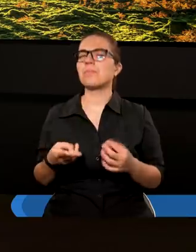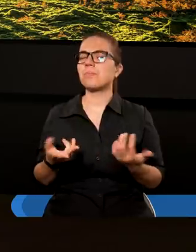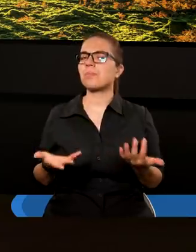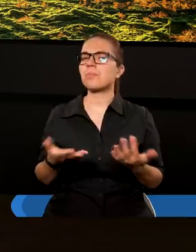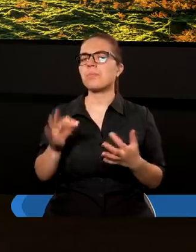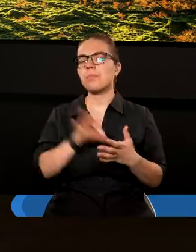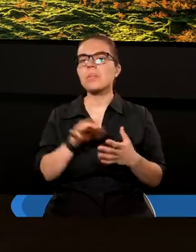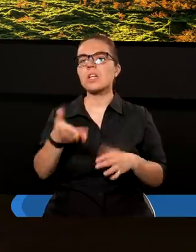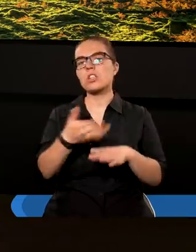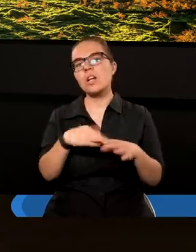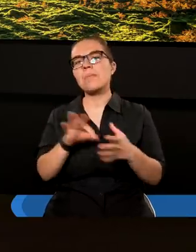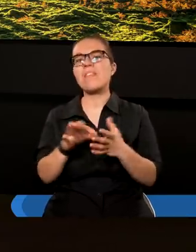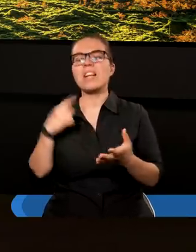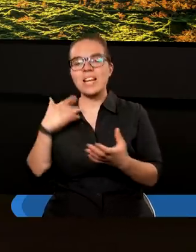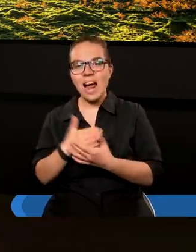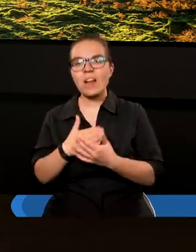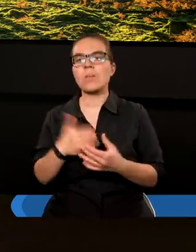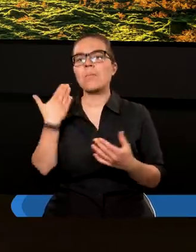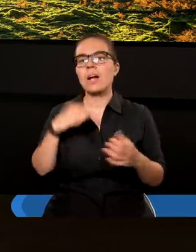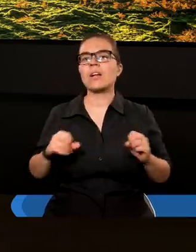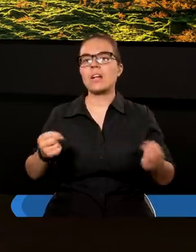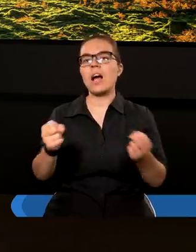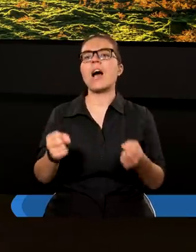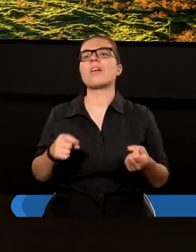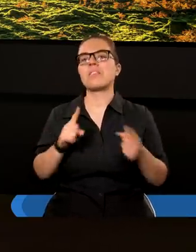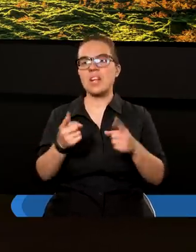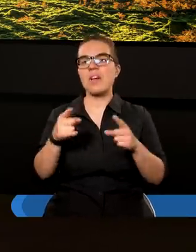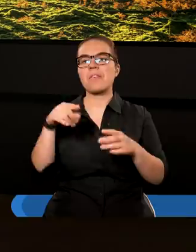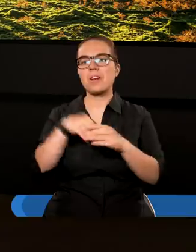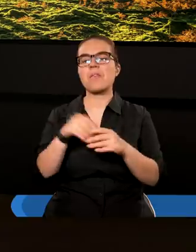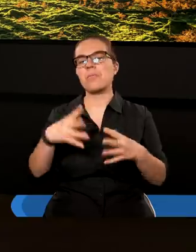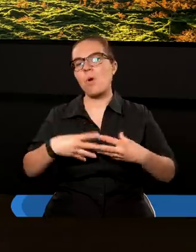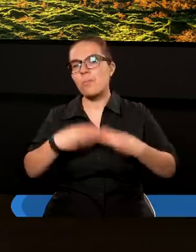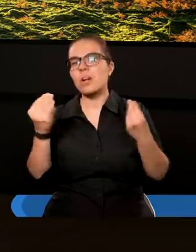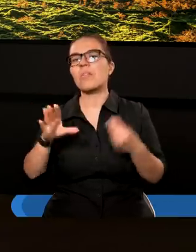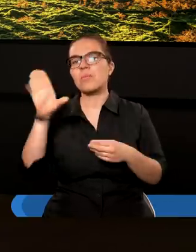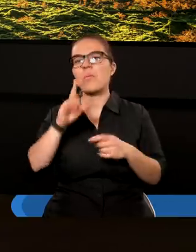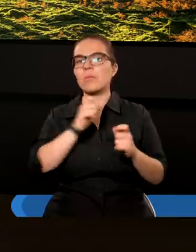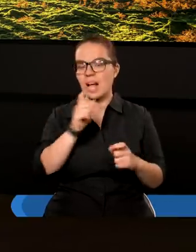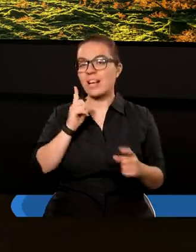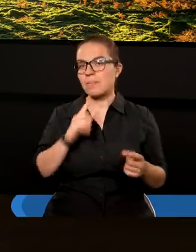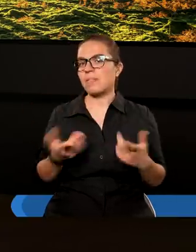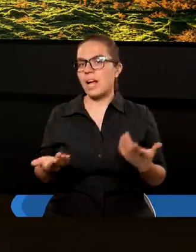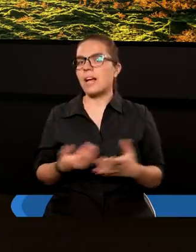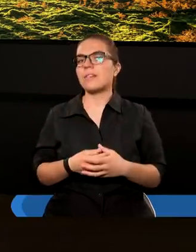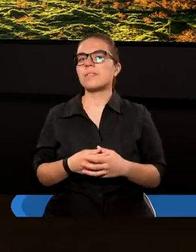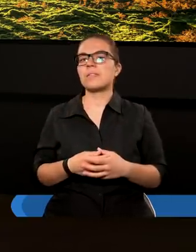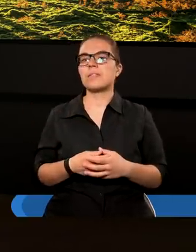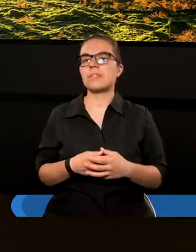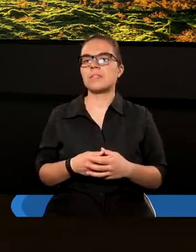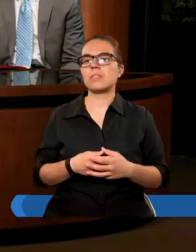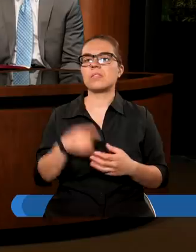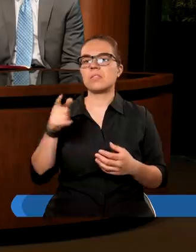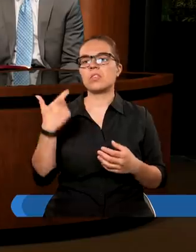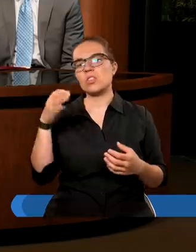część z owych sług bardzo aktywnie zajęła się pomnażaniem owych darów. Prawda? Stopa